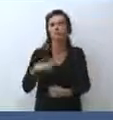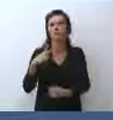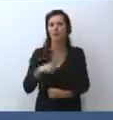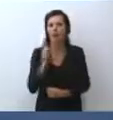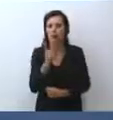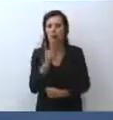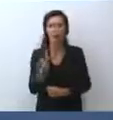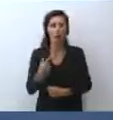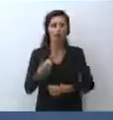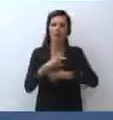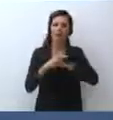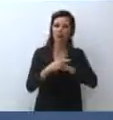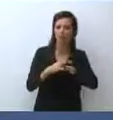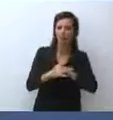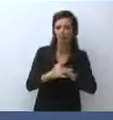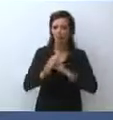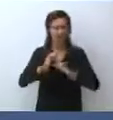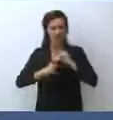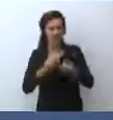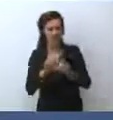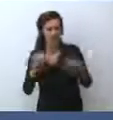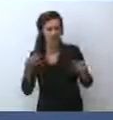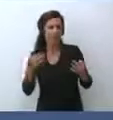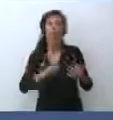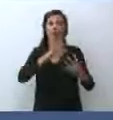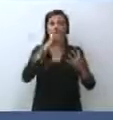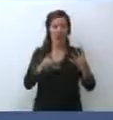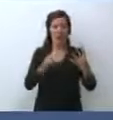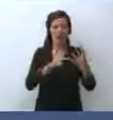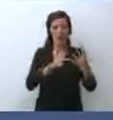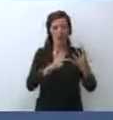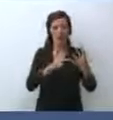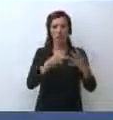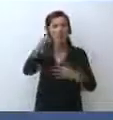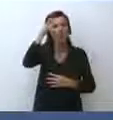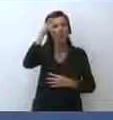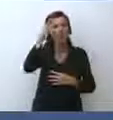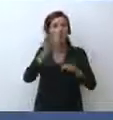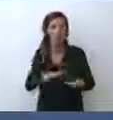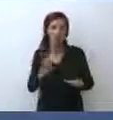maggiore disciplina nelle deliberazioni politiche. Quarto, il Governo va avanti.